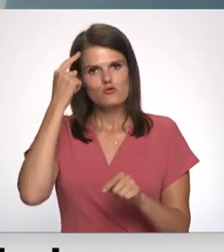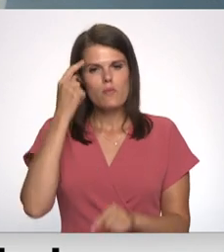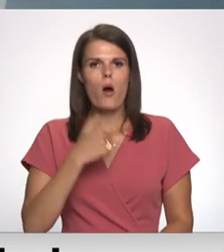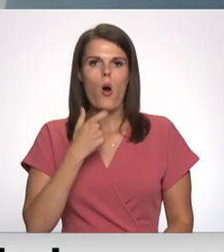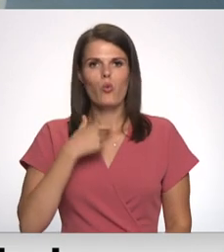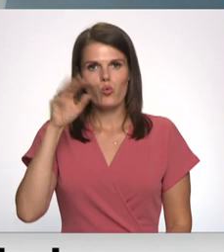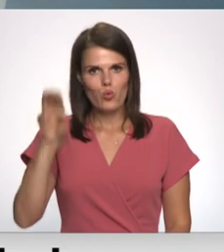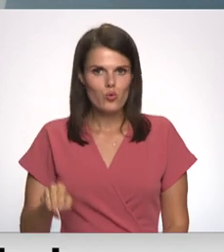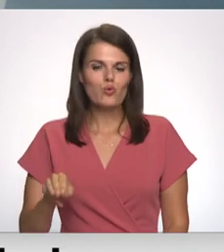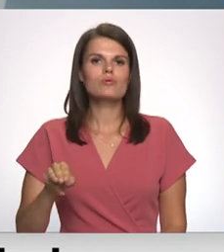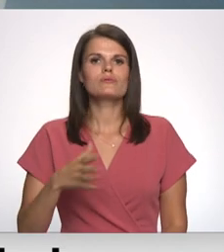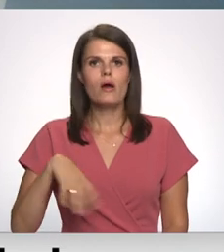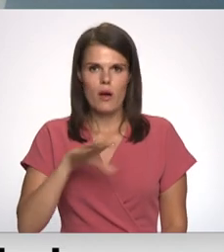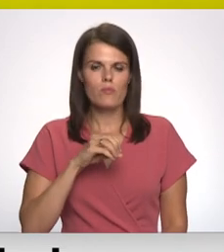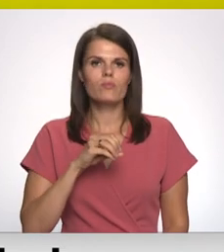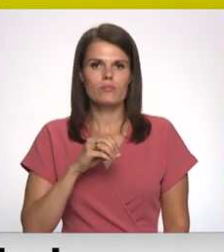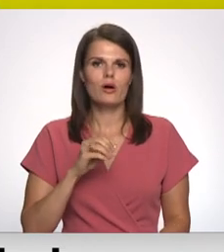mēs viņu šādu iespēju ieviešķīsim.